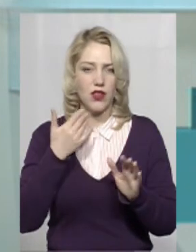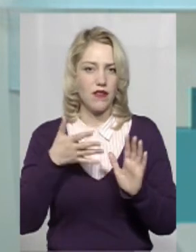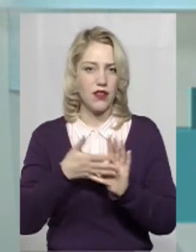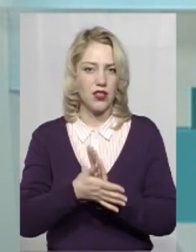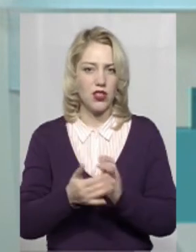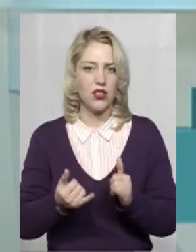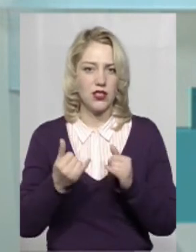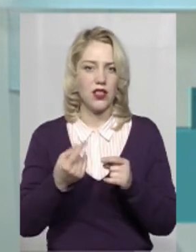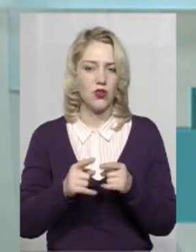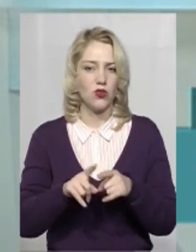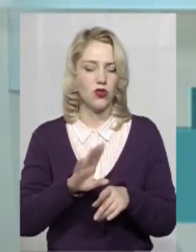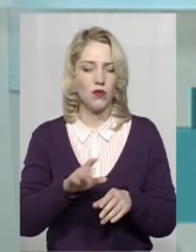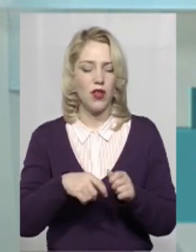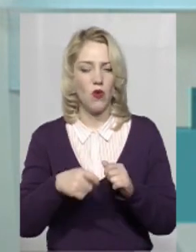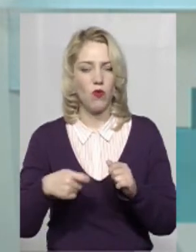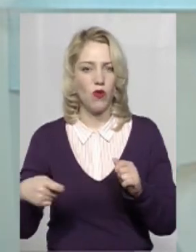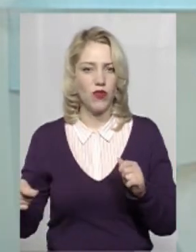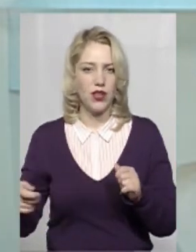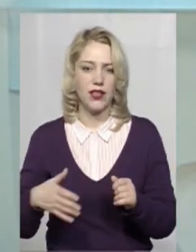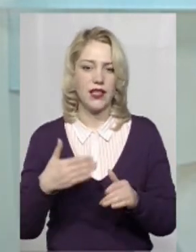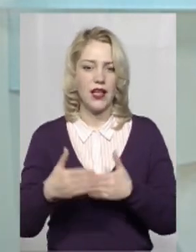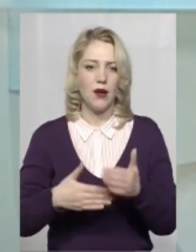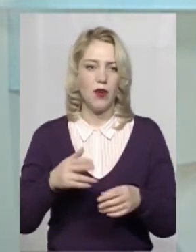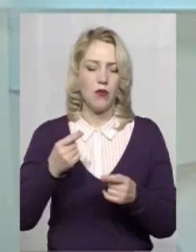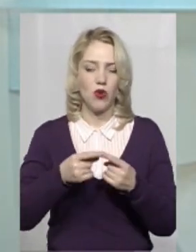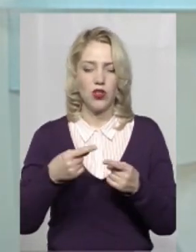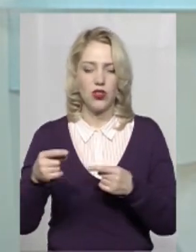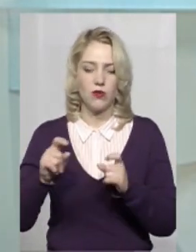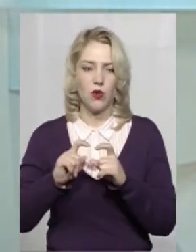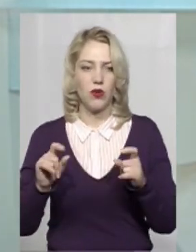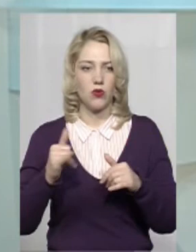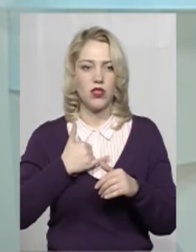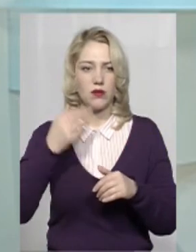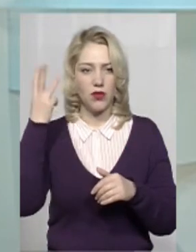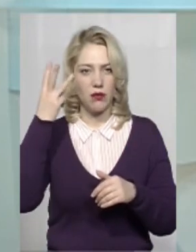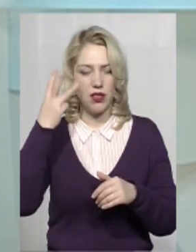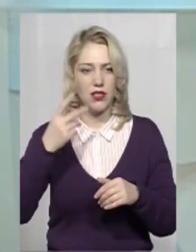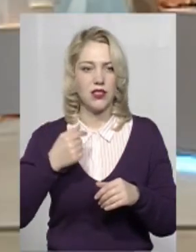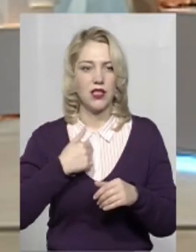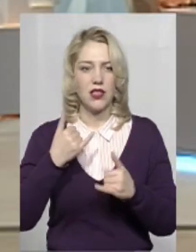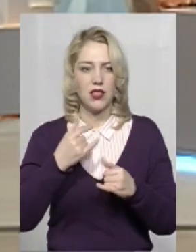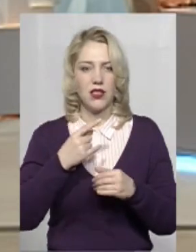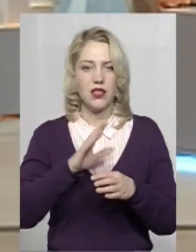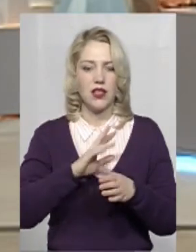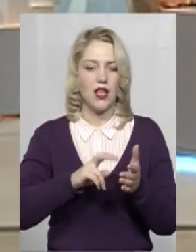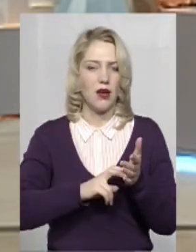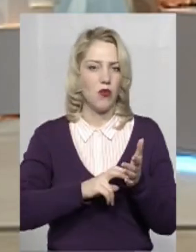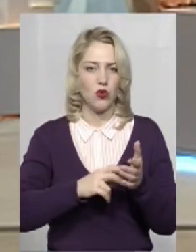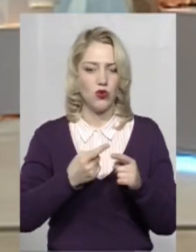для того, щоб нам не уповільнити темпи по нашим іншим об'єктам, а місто Хмельницьке зараз, я не побоюсь цього слова,